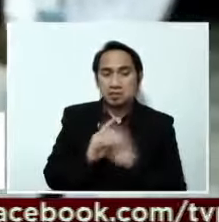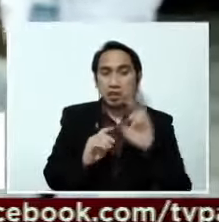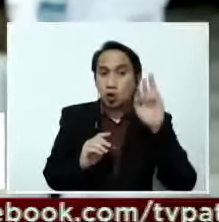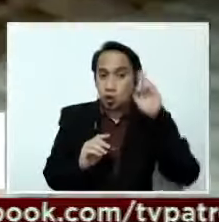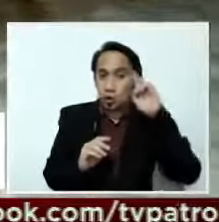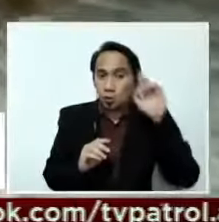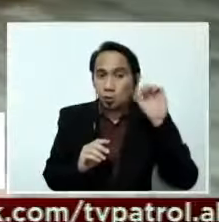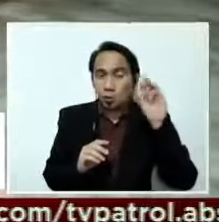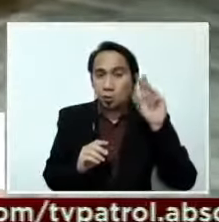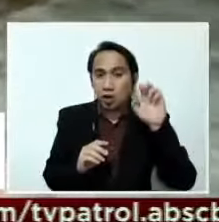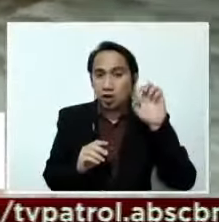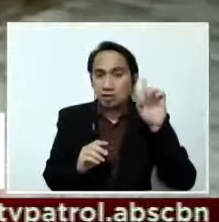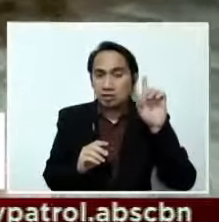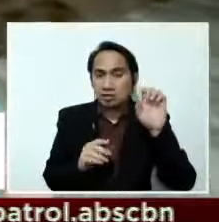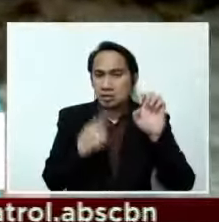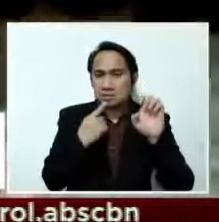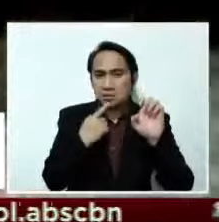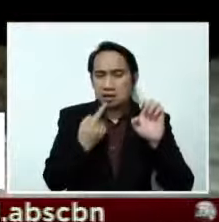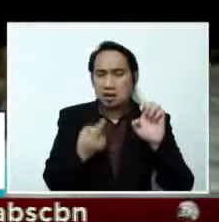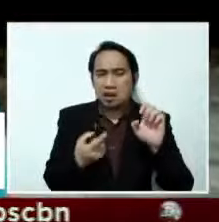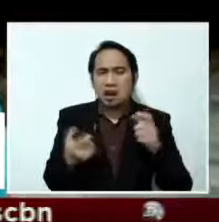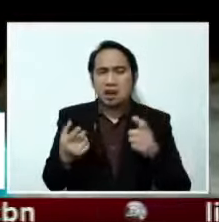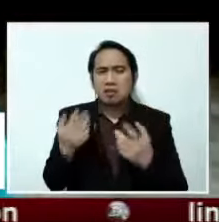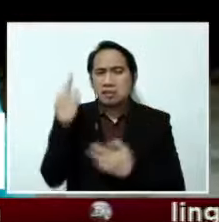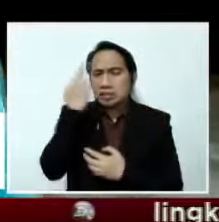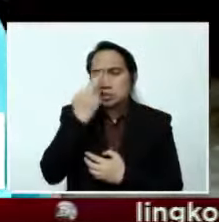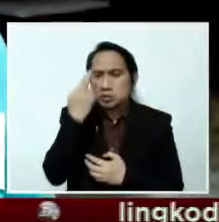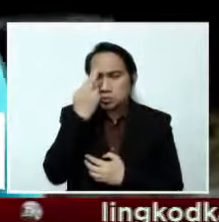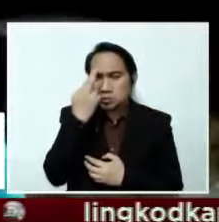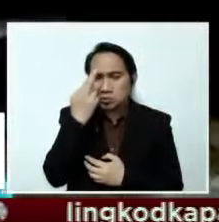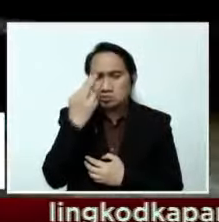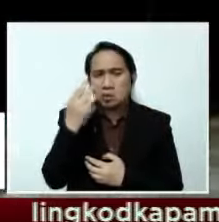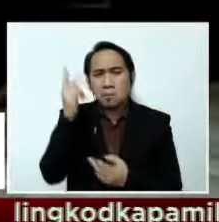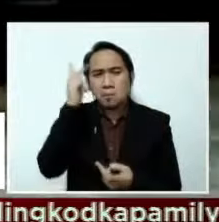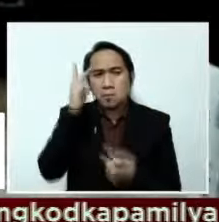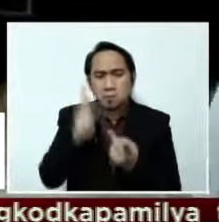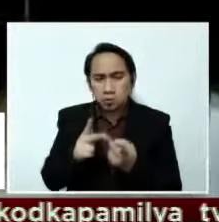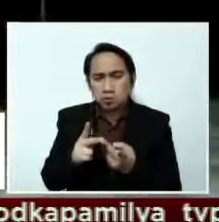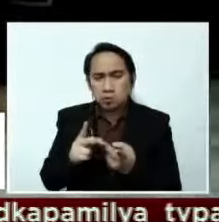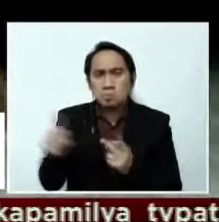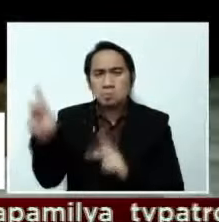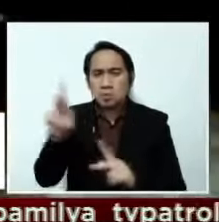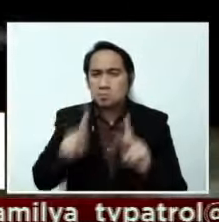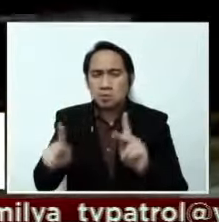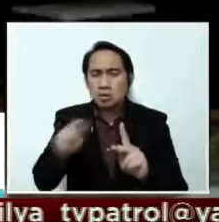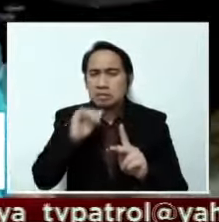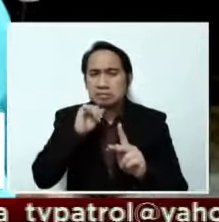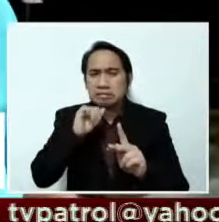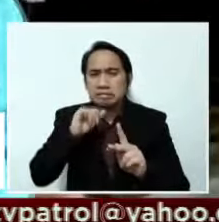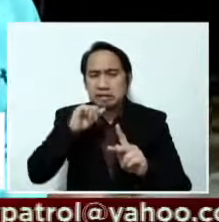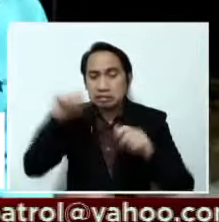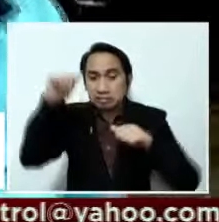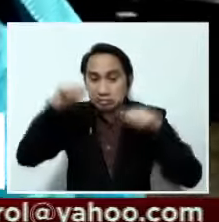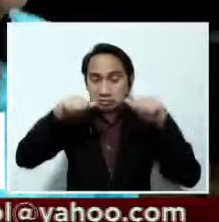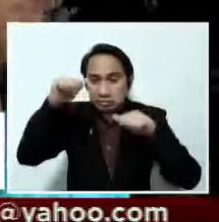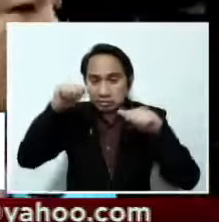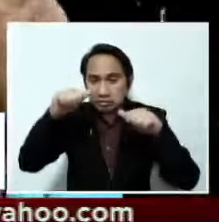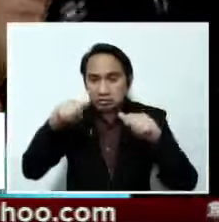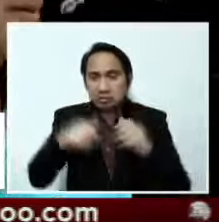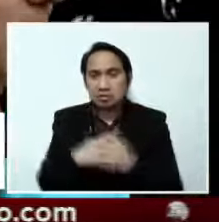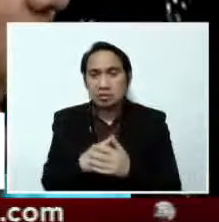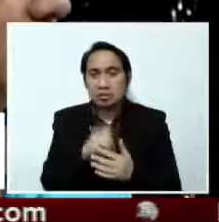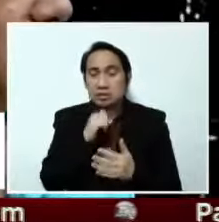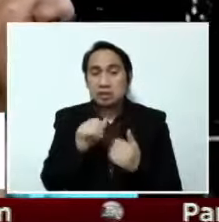pagpapabakuna. Sabi niya, nagpapabakuna siya para mawala ang agam-agam na mga frontliner. Ayaw na niyang ibalik ang vaccine sa